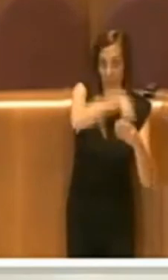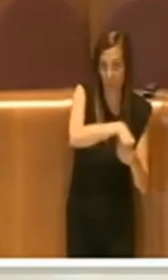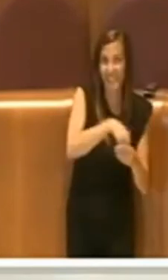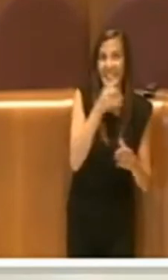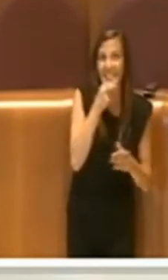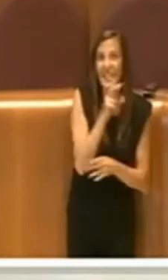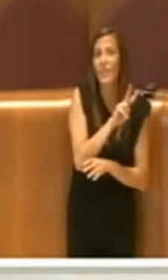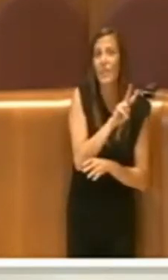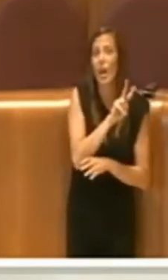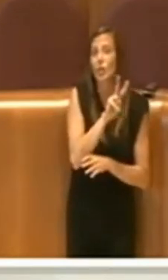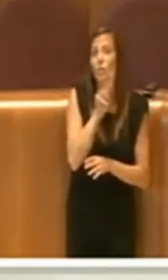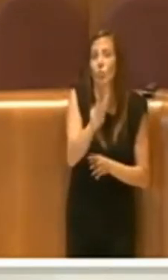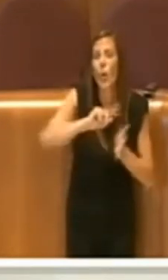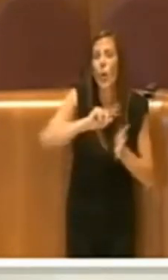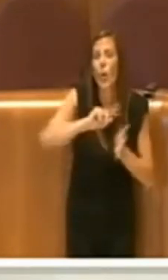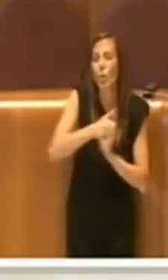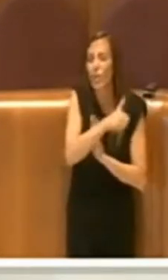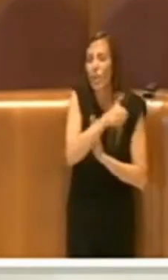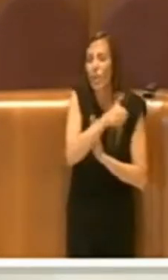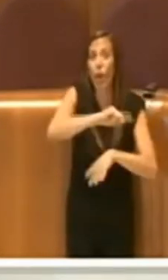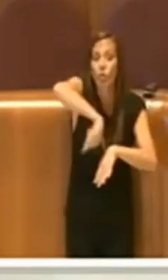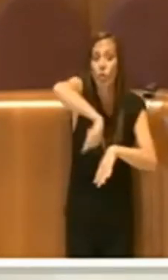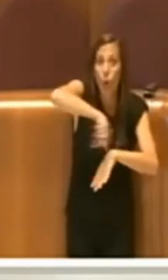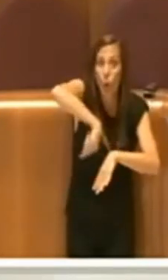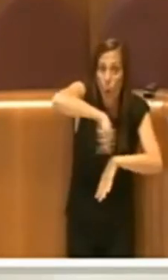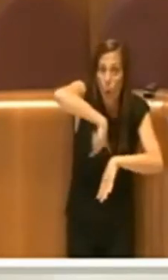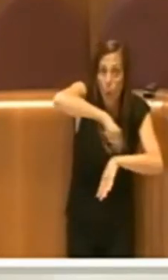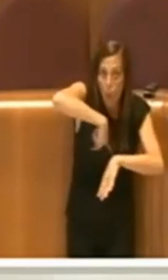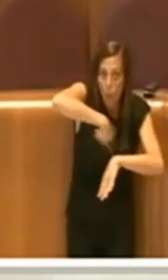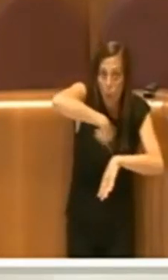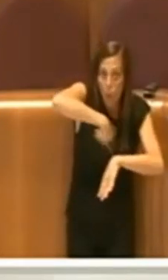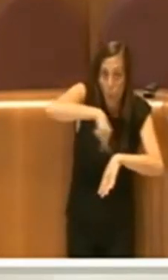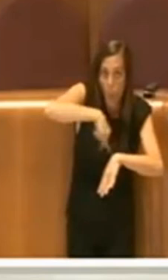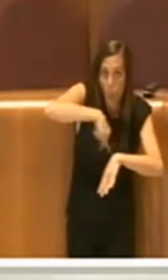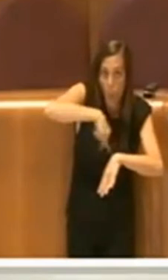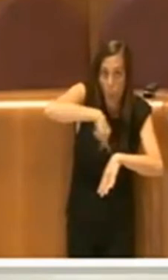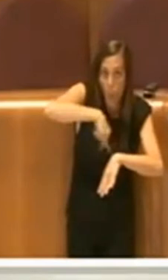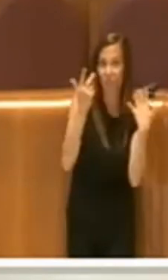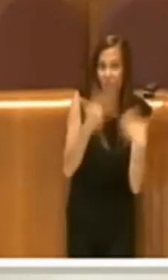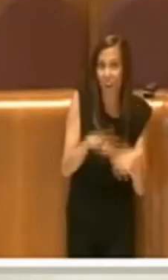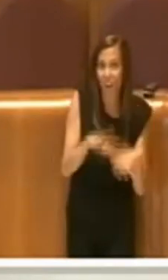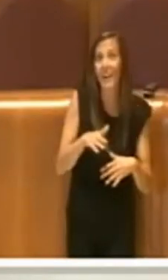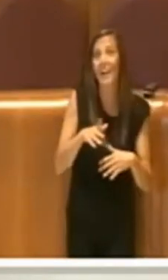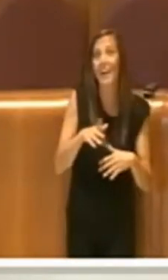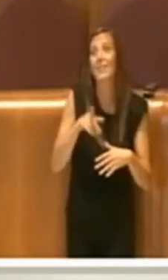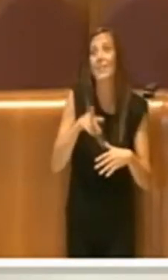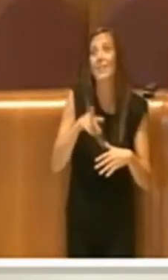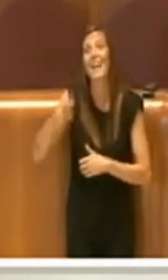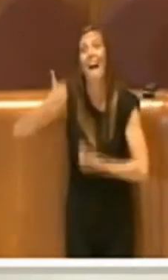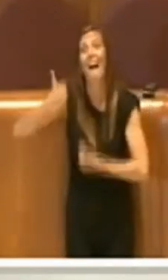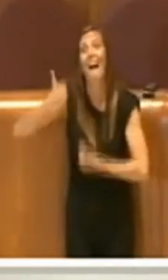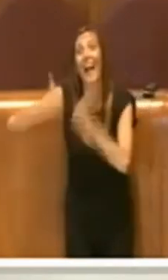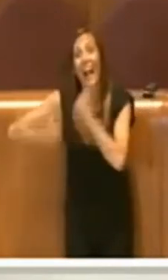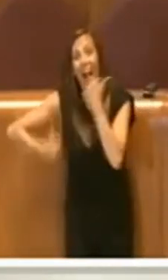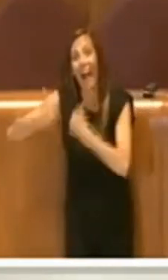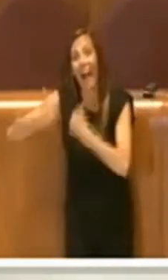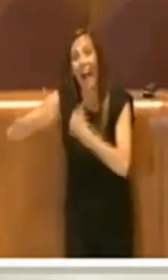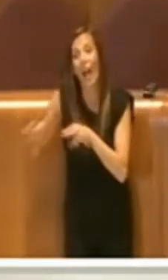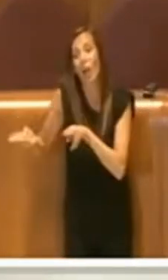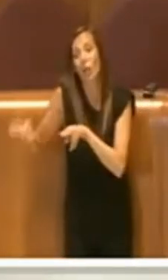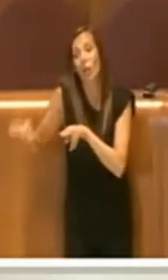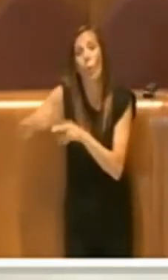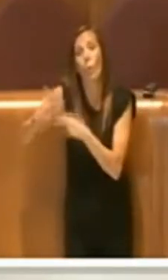2 milioni e 100, ebbene, le ore che sono nella gara a doppio oggetto sono 2 milioni e 4.